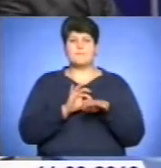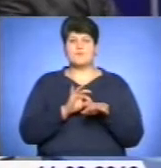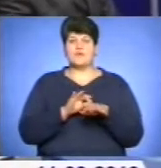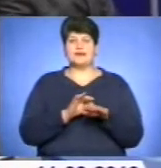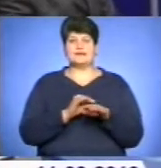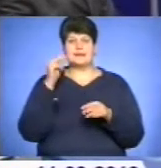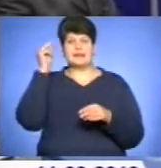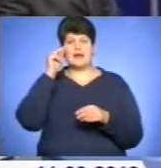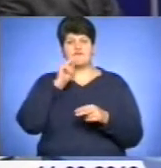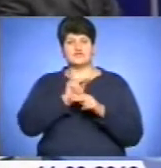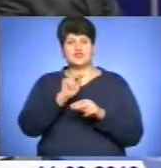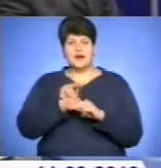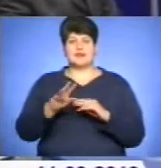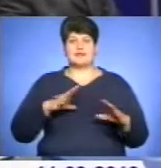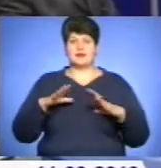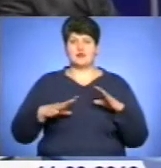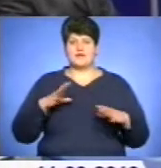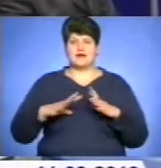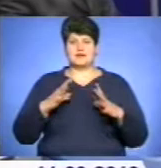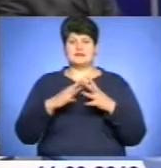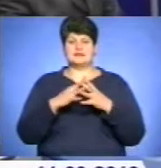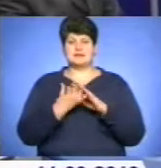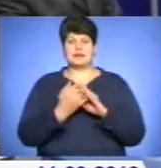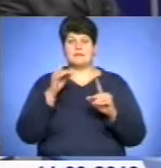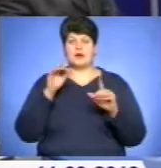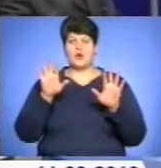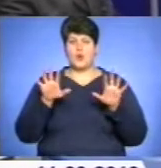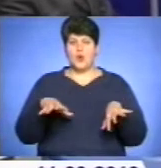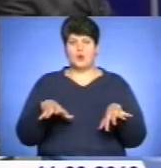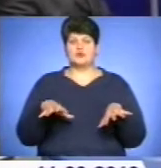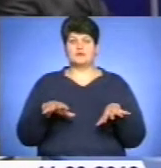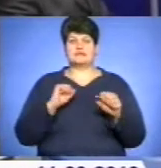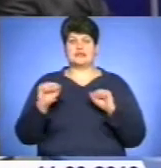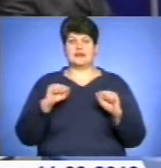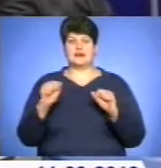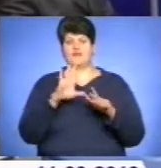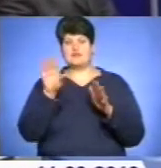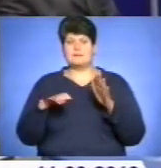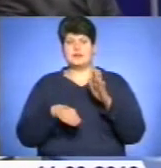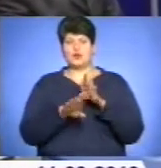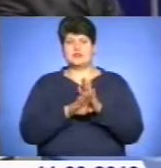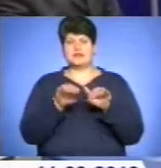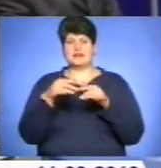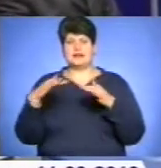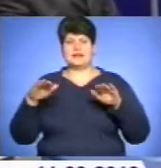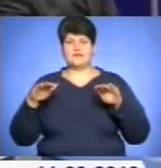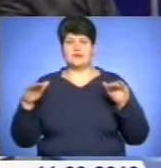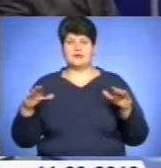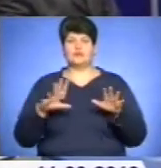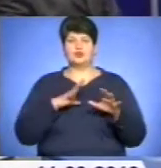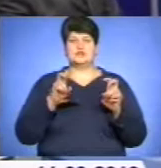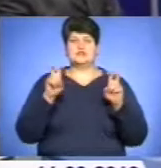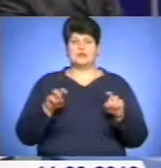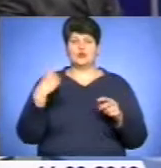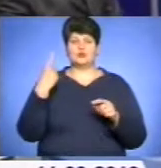навчання, тренування з сільськими головами, з керівниками всіх підрозділів, всіх рівнів. Відбулося засідання обласної